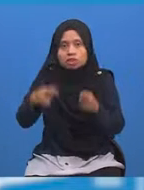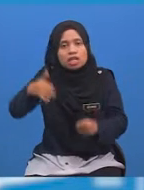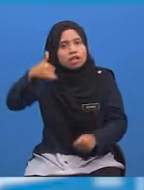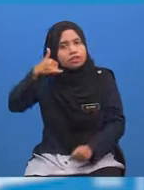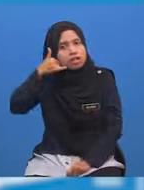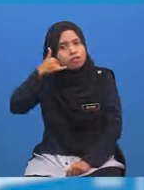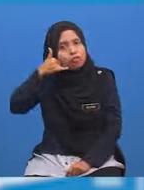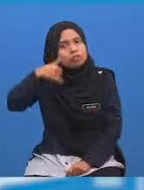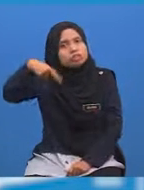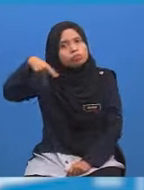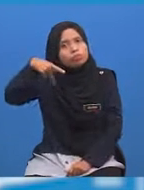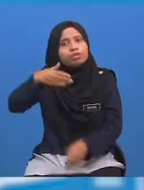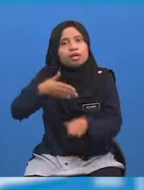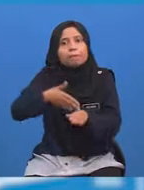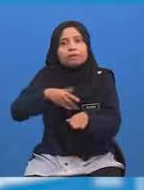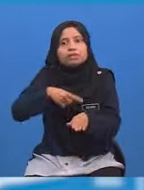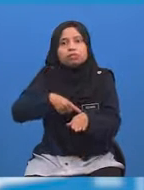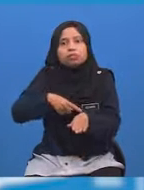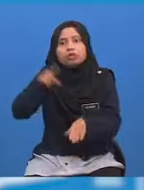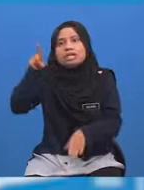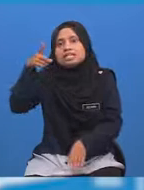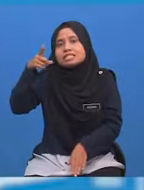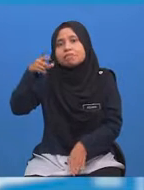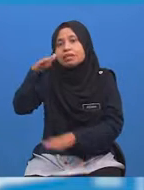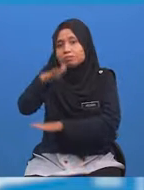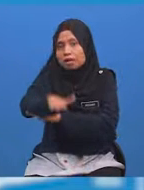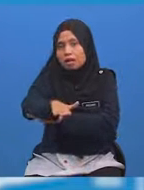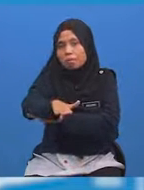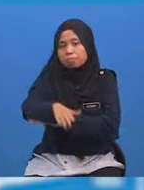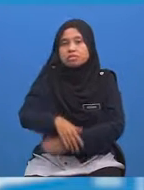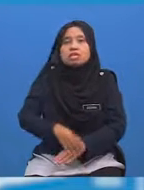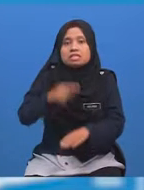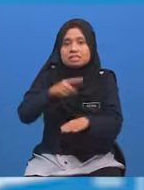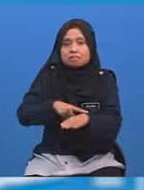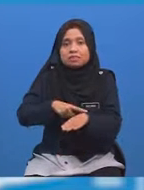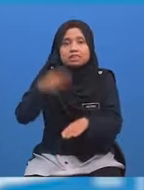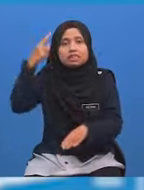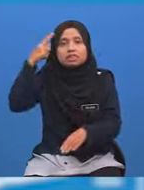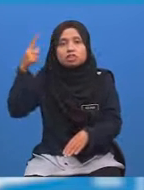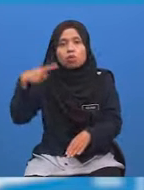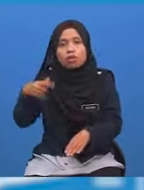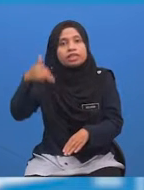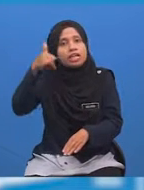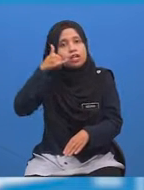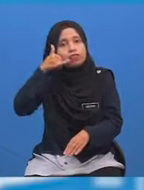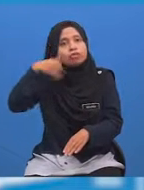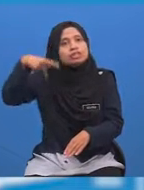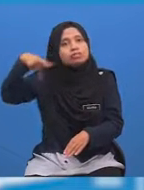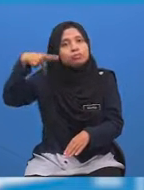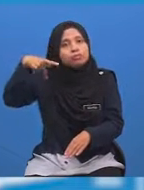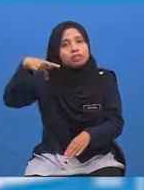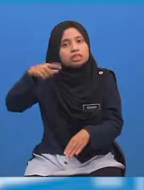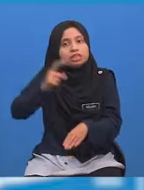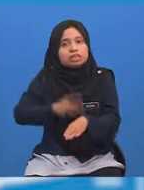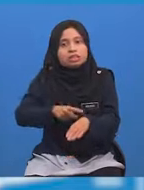menelpon sepupunya pada pukul 11 malam Semasa zakuan menelpon sepupunya